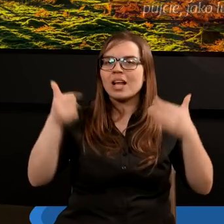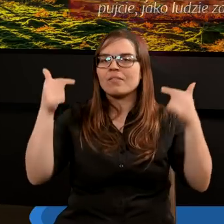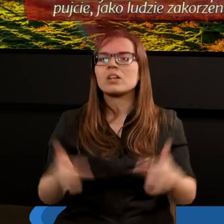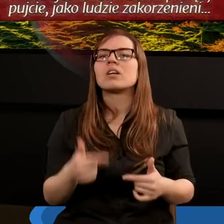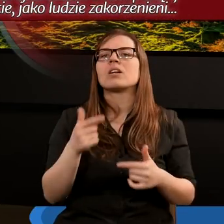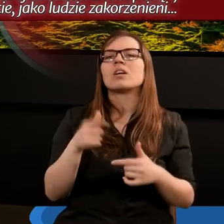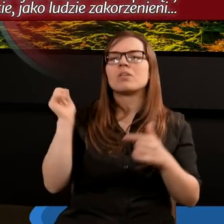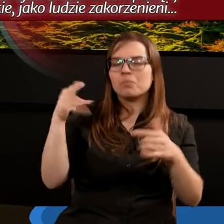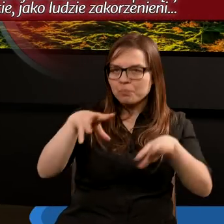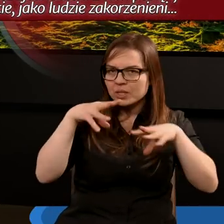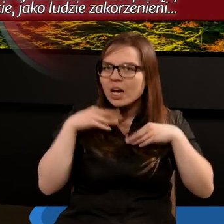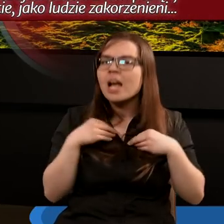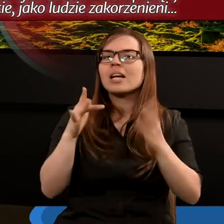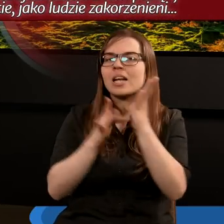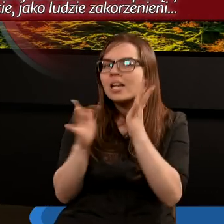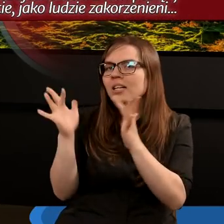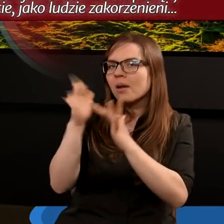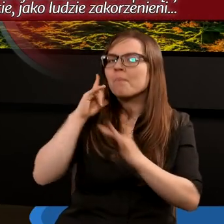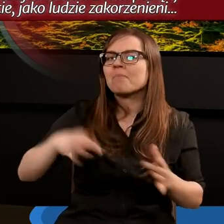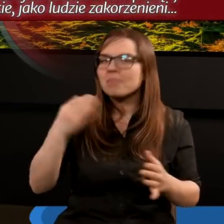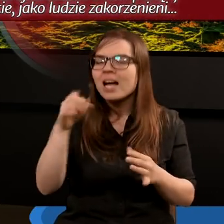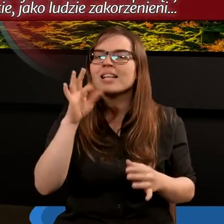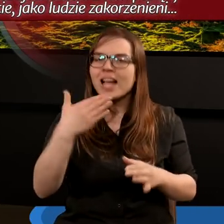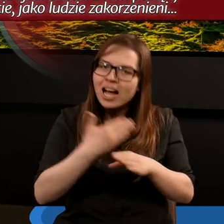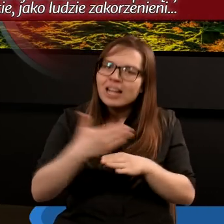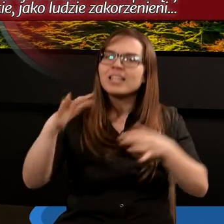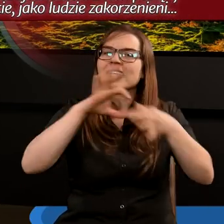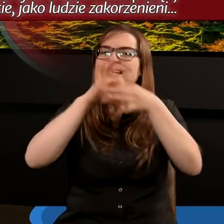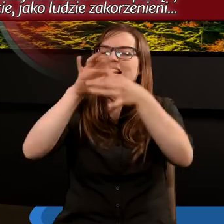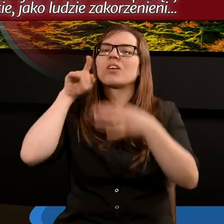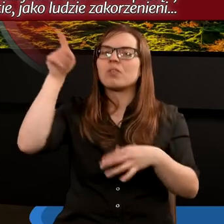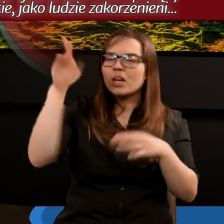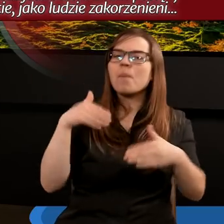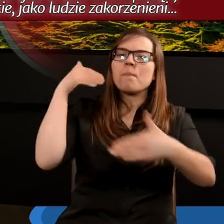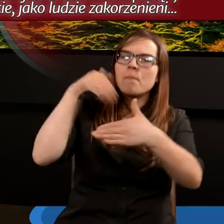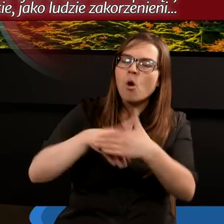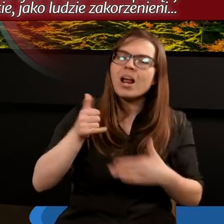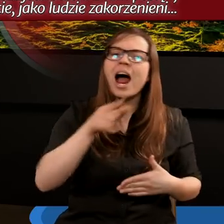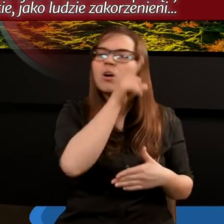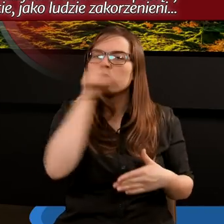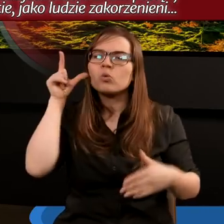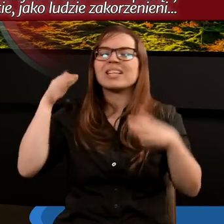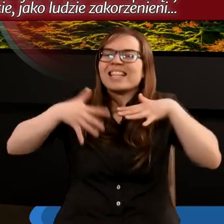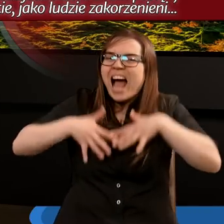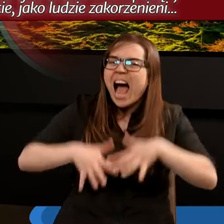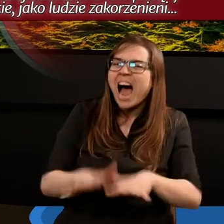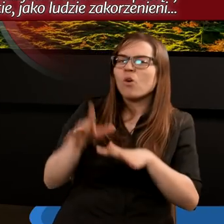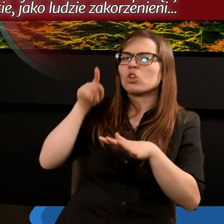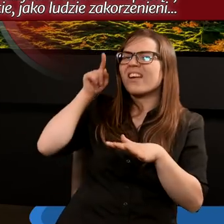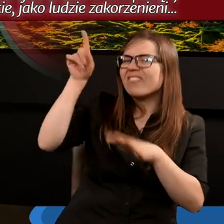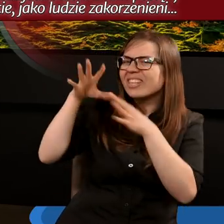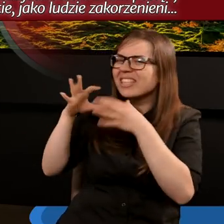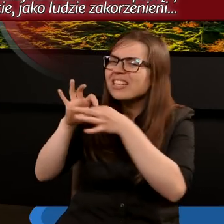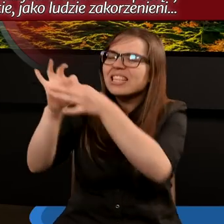szóstego. Jak więc przyjęliście Jezusa Chrystusa Pana, tak też zjednoczeni z Nim postępujcie jako ludzie zakorzenieni w Nim,